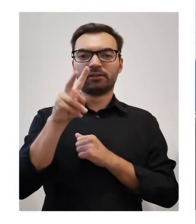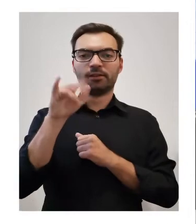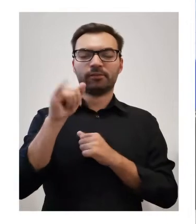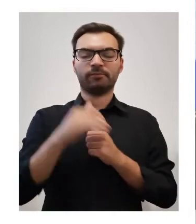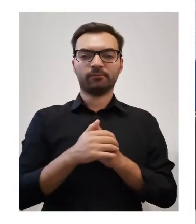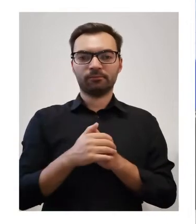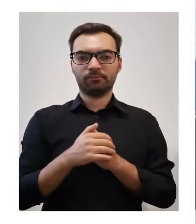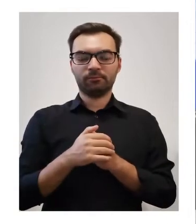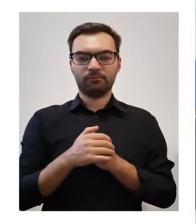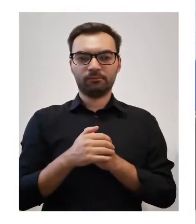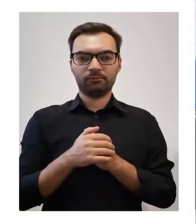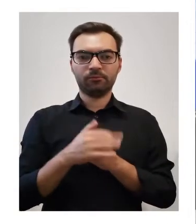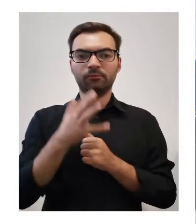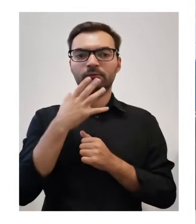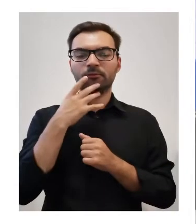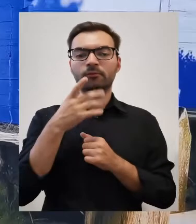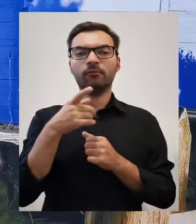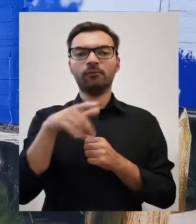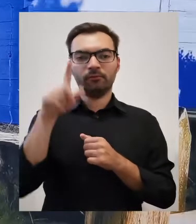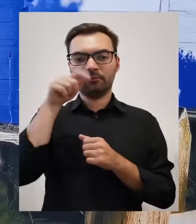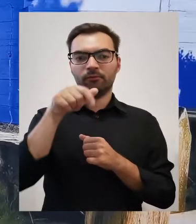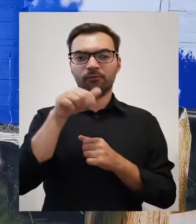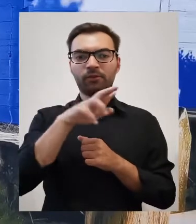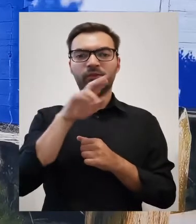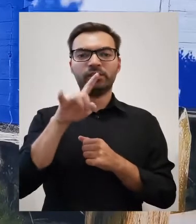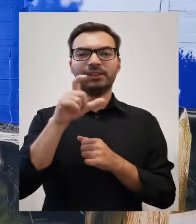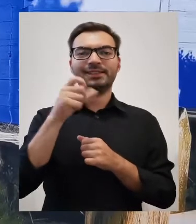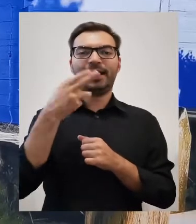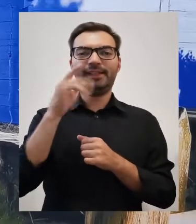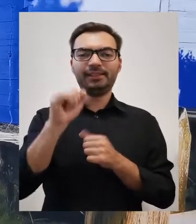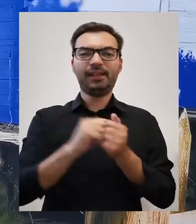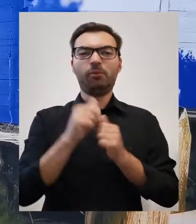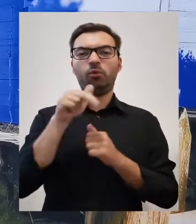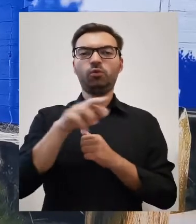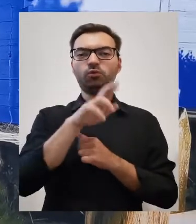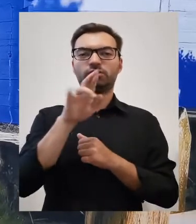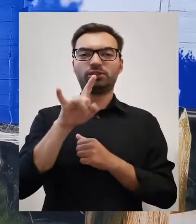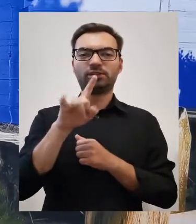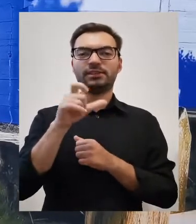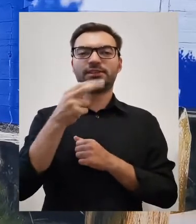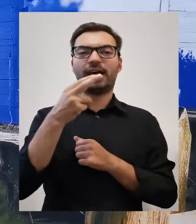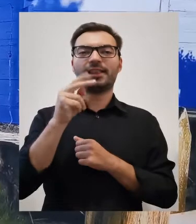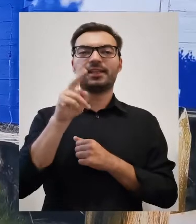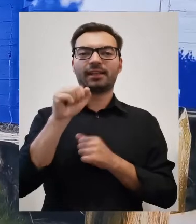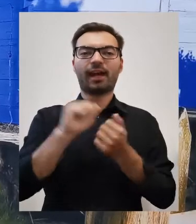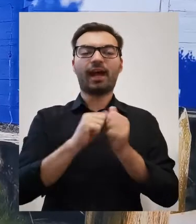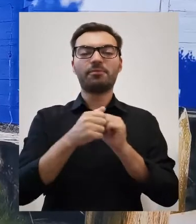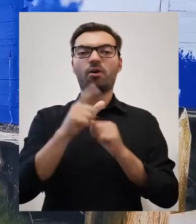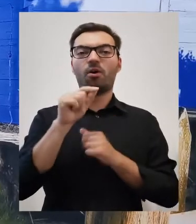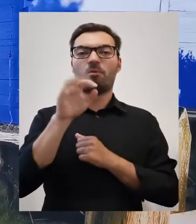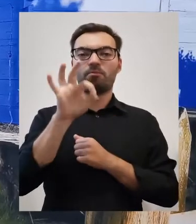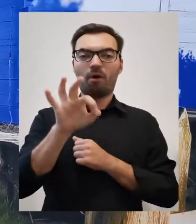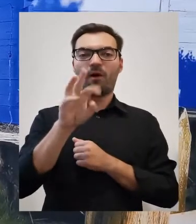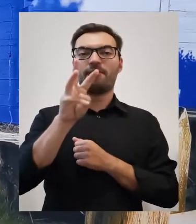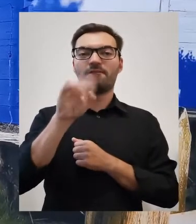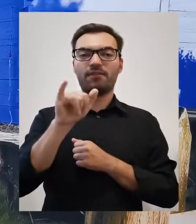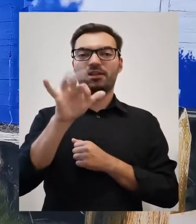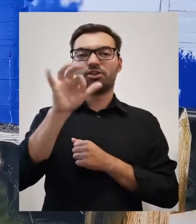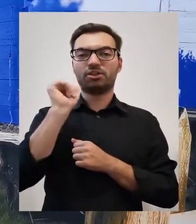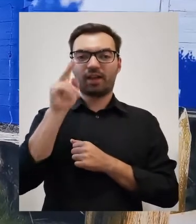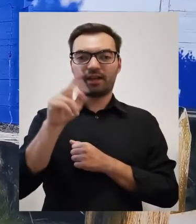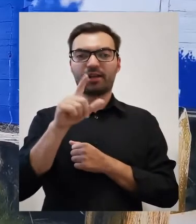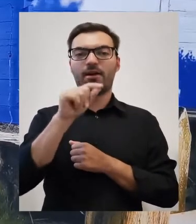mieszkającymi powiśle. Mówią więc użycanin i użycanka lub powiślak i powiślanka.